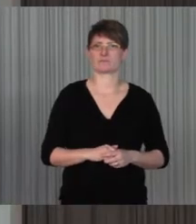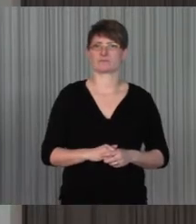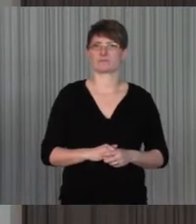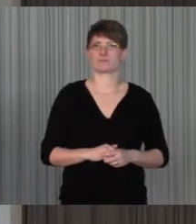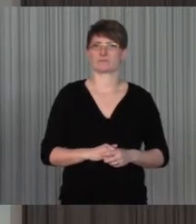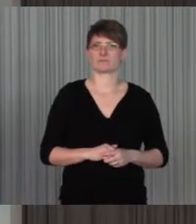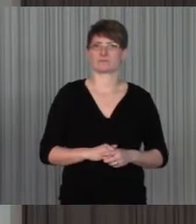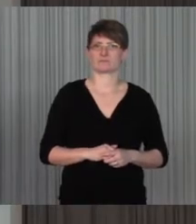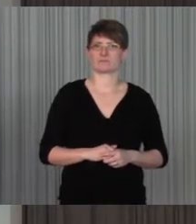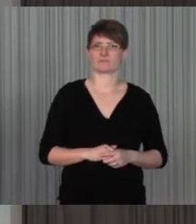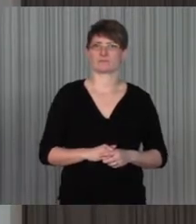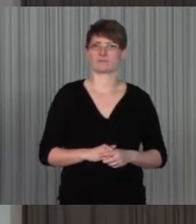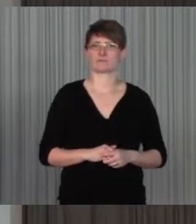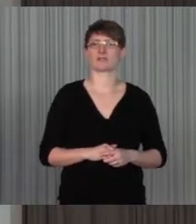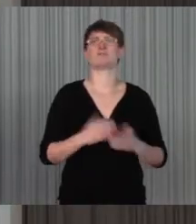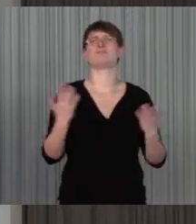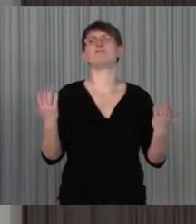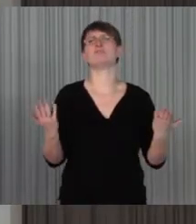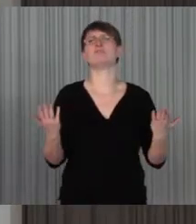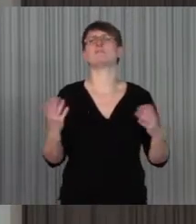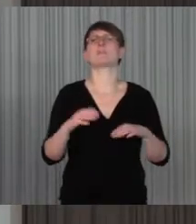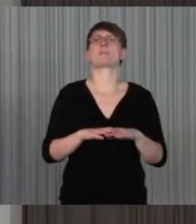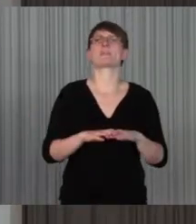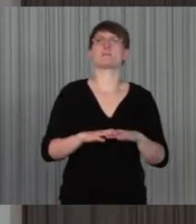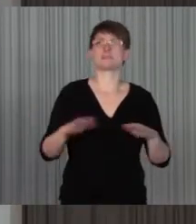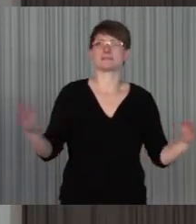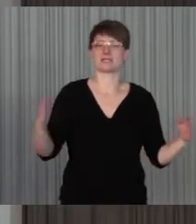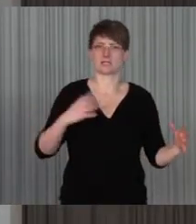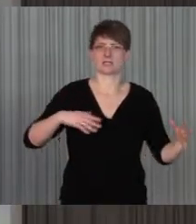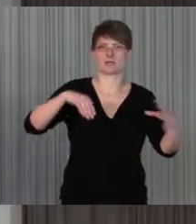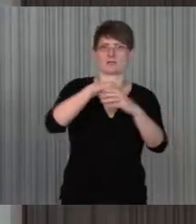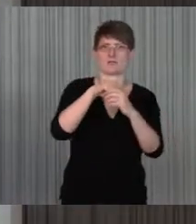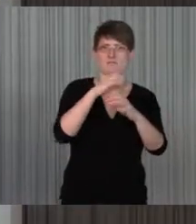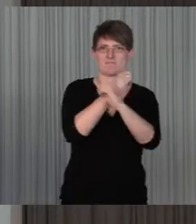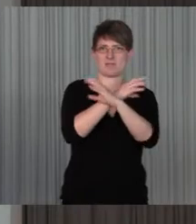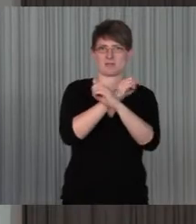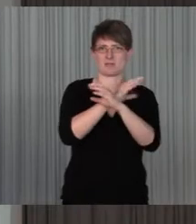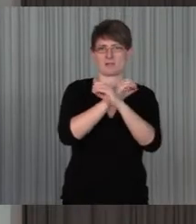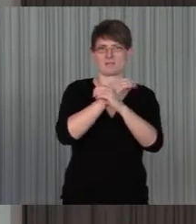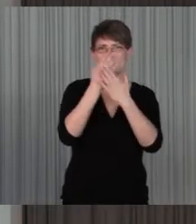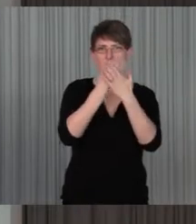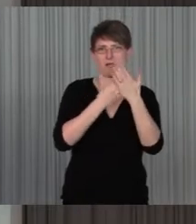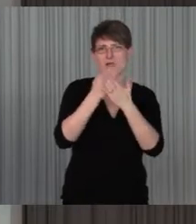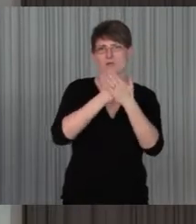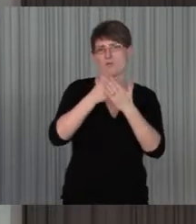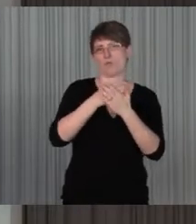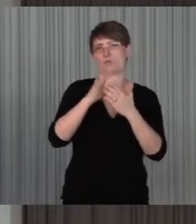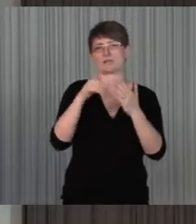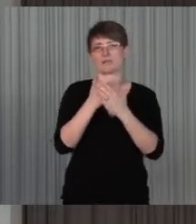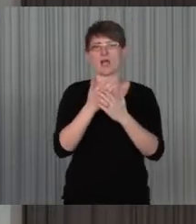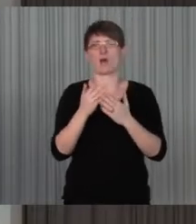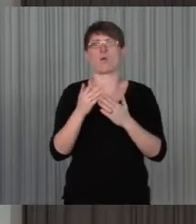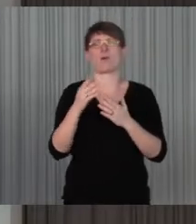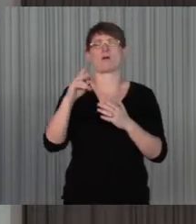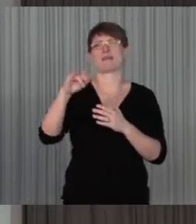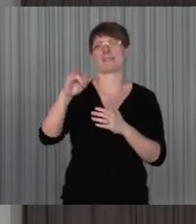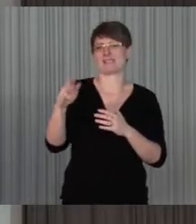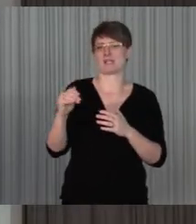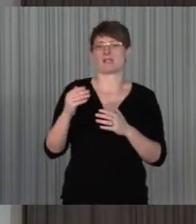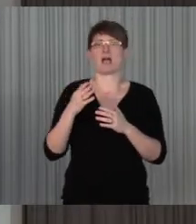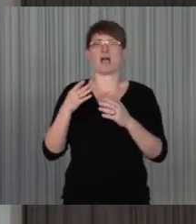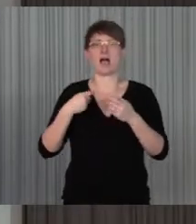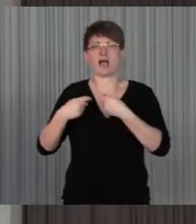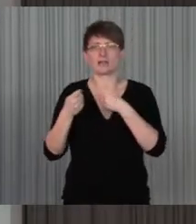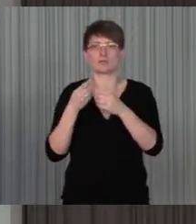Also, die Prinzipien der Inklusen nehmen, also dauernd vom Wixellabor sozusagen handelsorientiert, lebensweltlich,